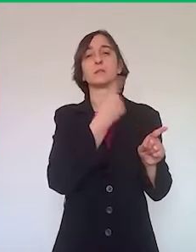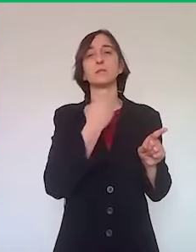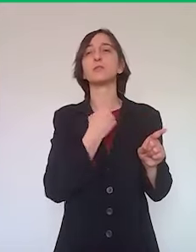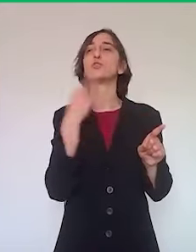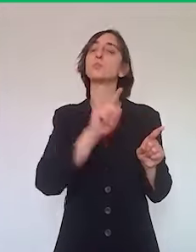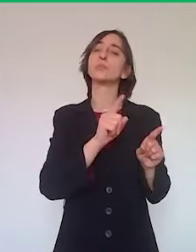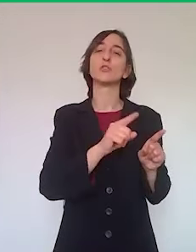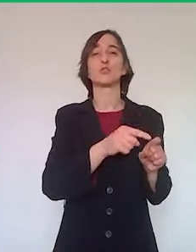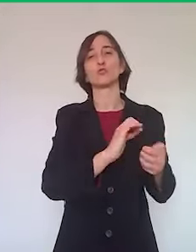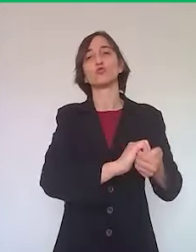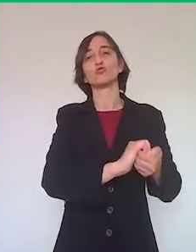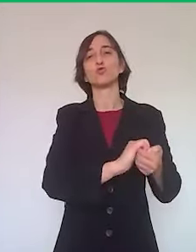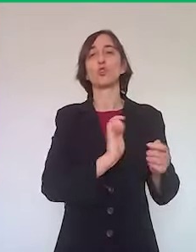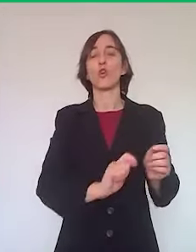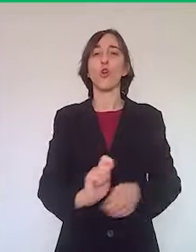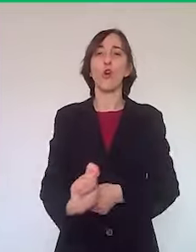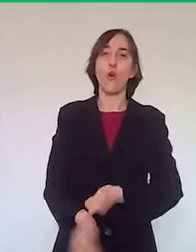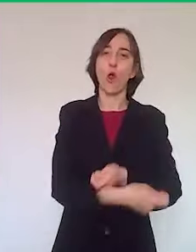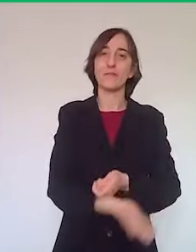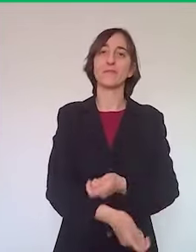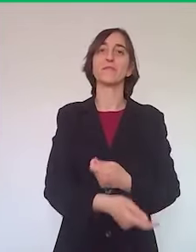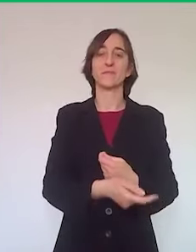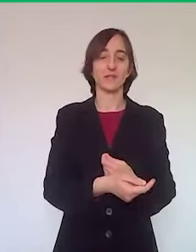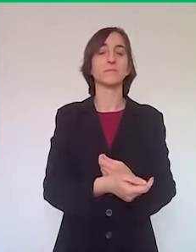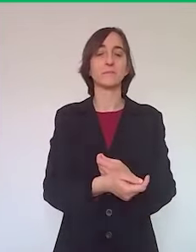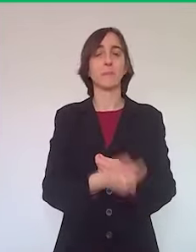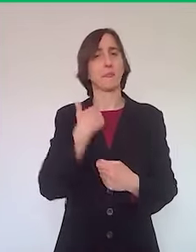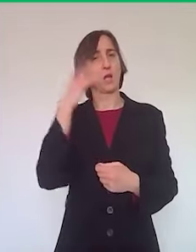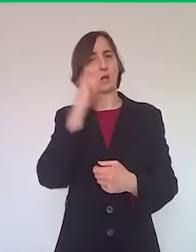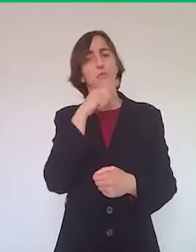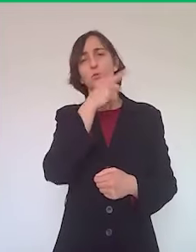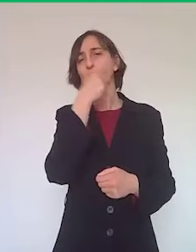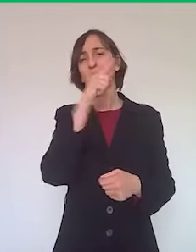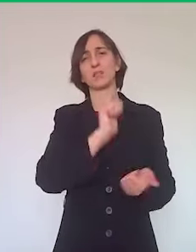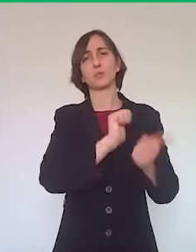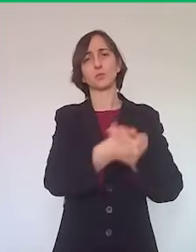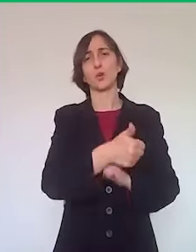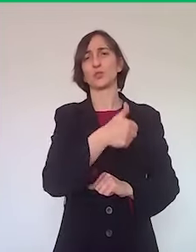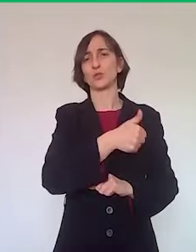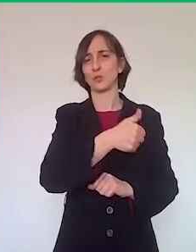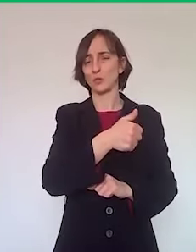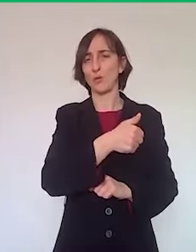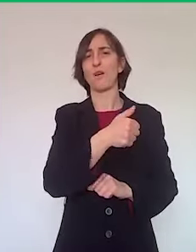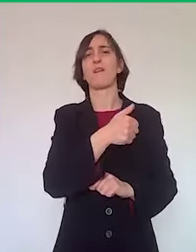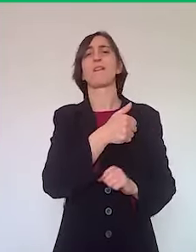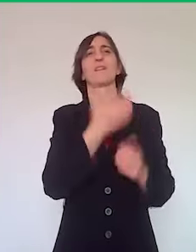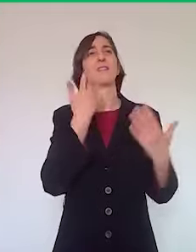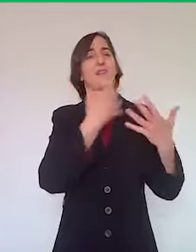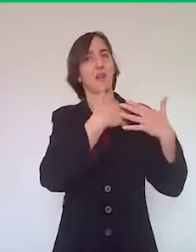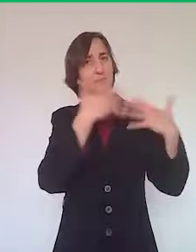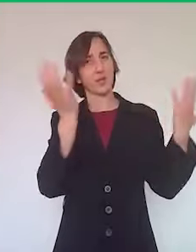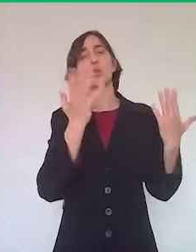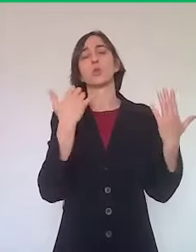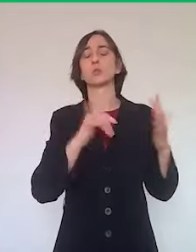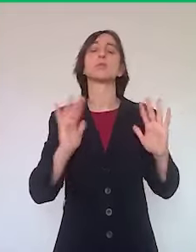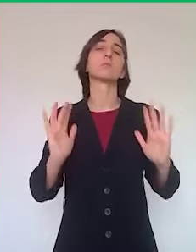pratica individuale, capisco che è una pratica all'aperto che in questo momento invoglia anche solo come evocazione, però abbiamo detto che tutte